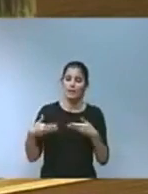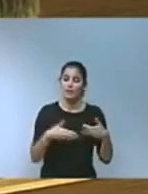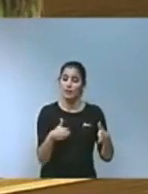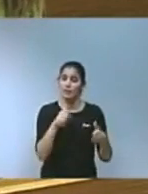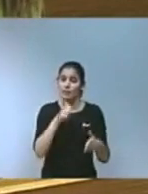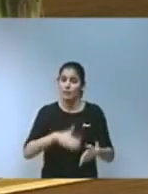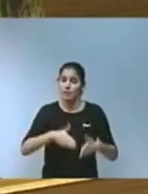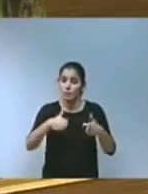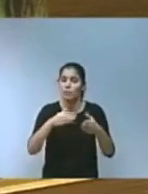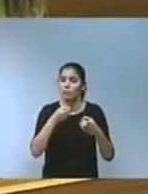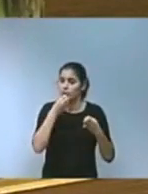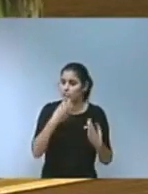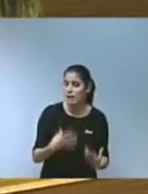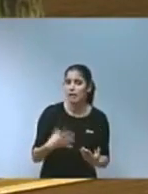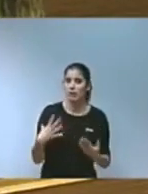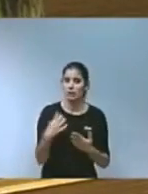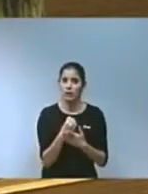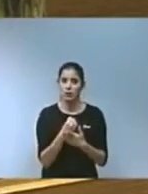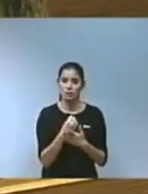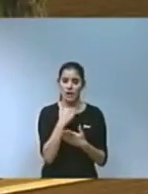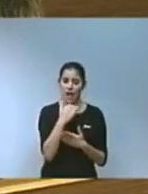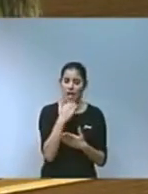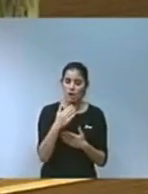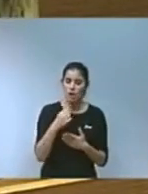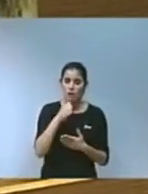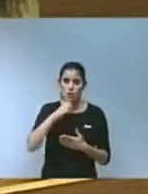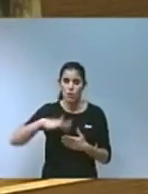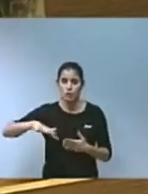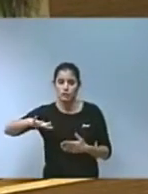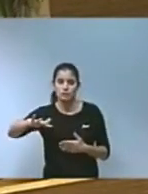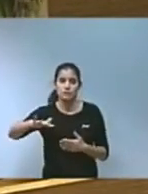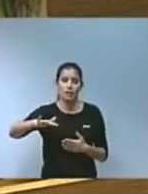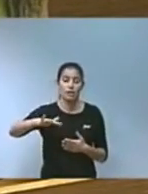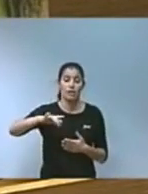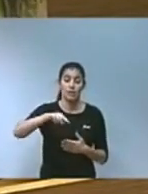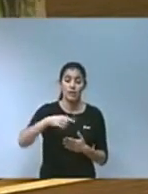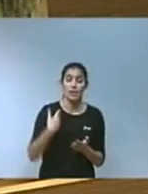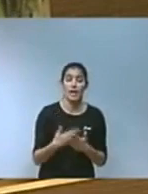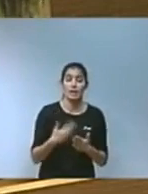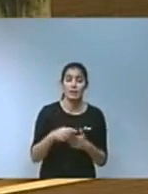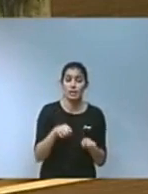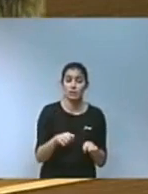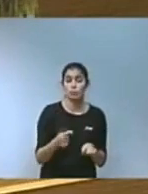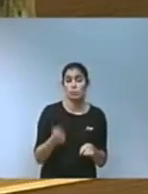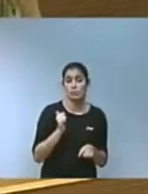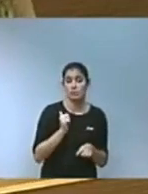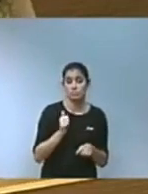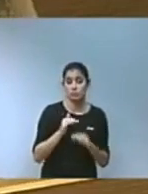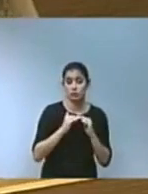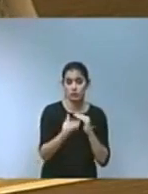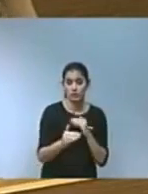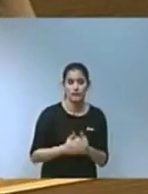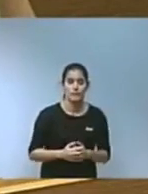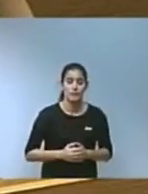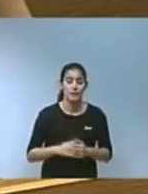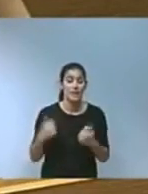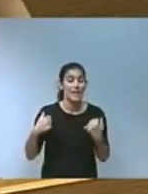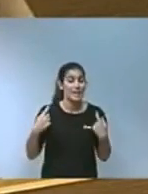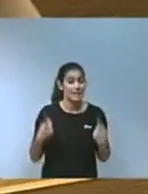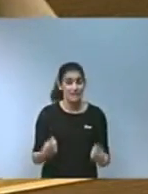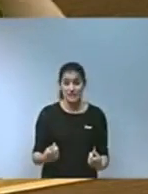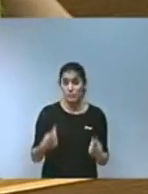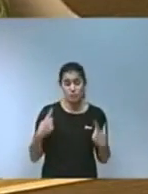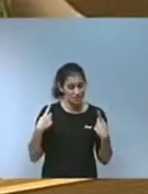estuaris aigües costaneres i aquífers i garantir el seu aprofitament sostenible Necessitem senyories